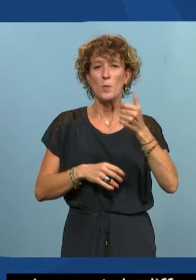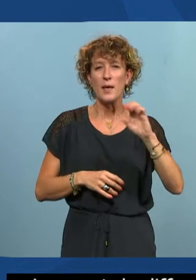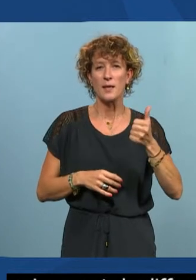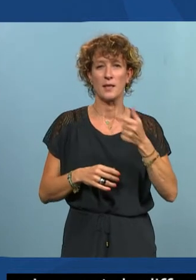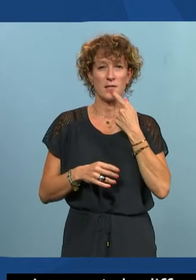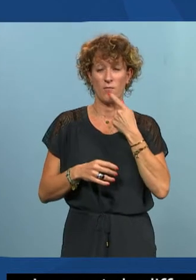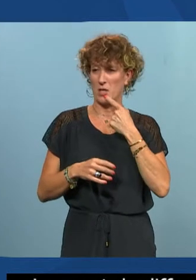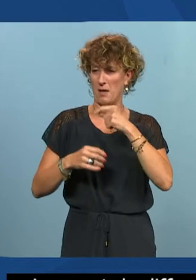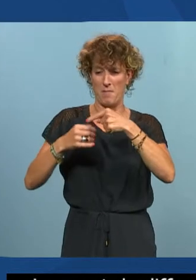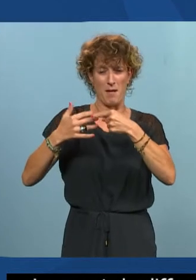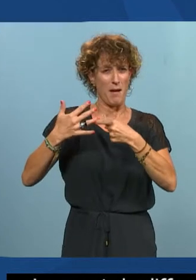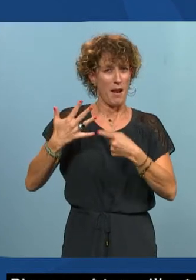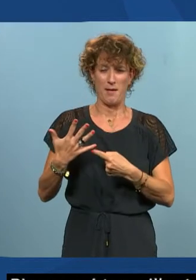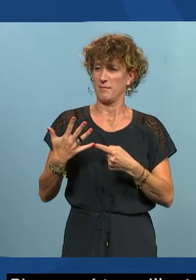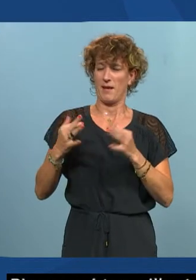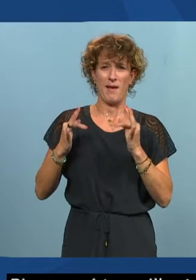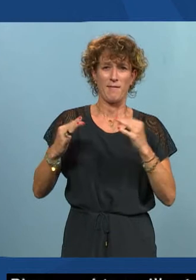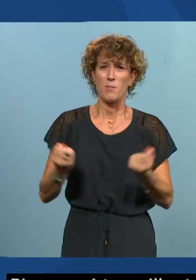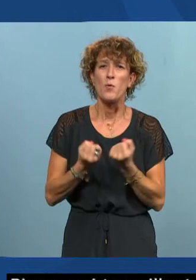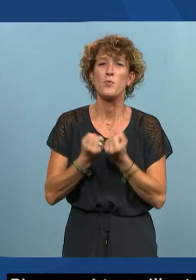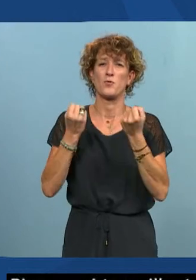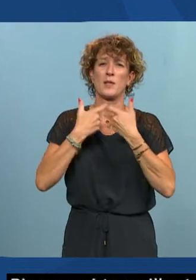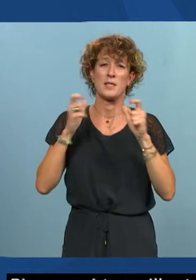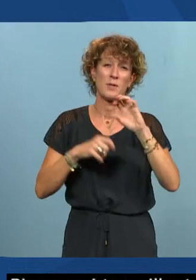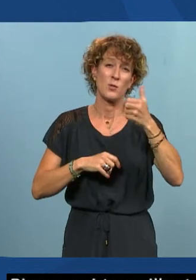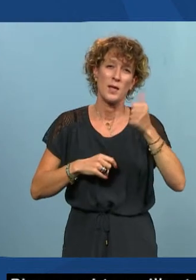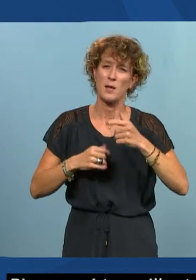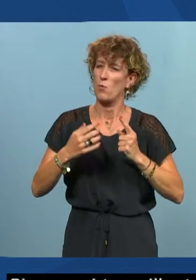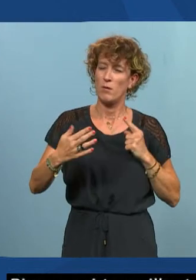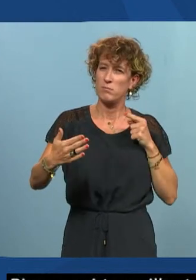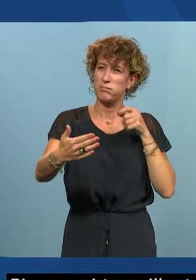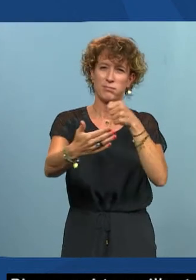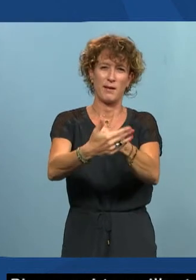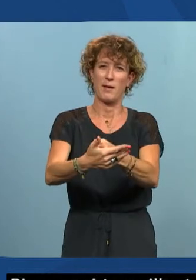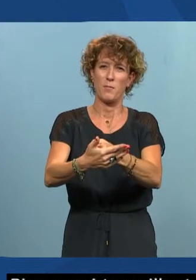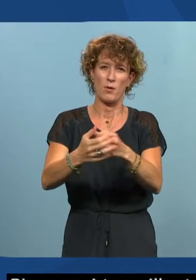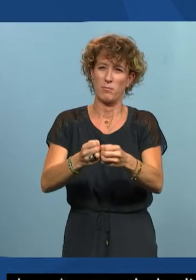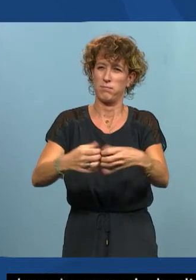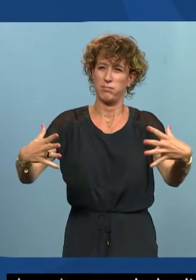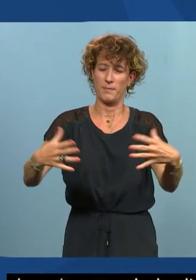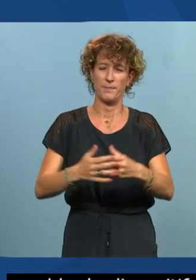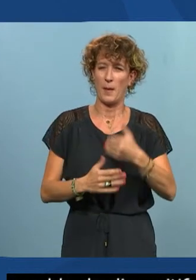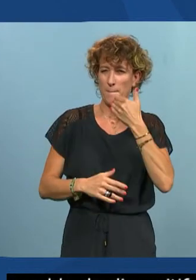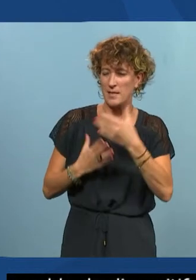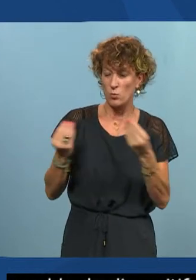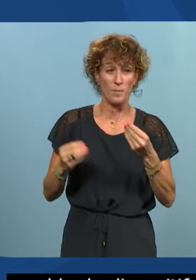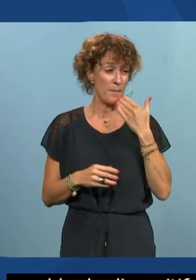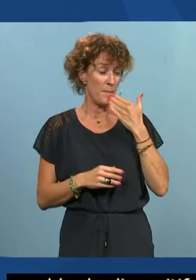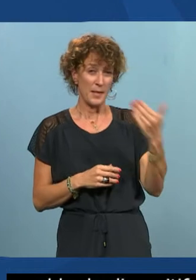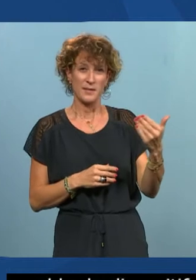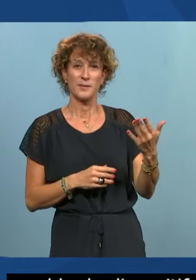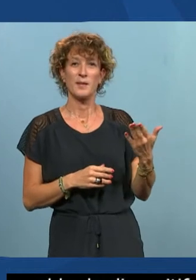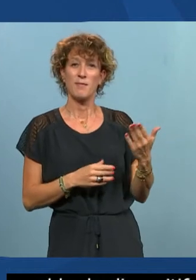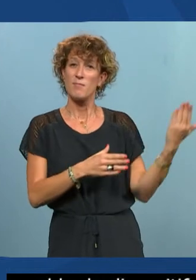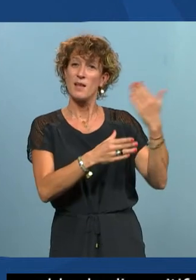mesures pour promouvoir la cause et aller plus loin. Merci beaucoup. Merci beaucoup. Merci, Olivier. Merci de cette